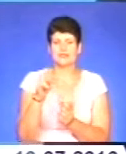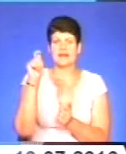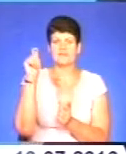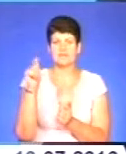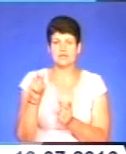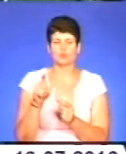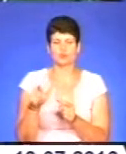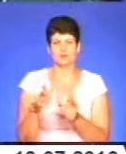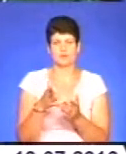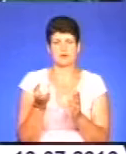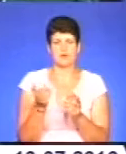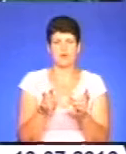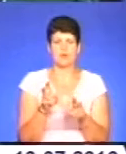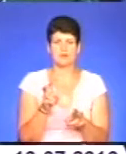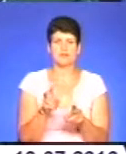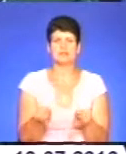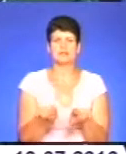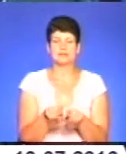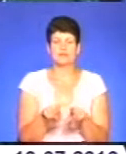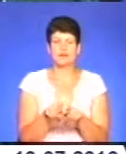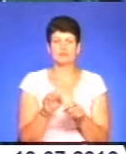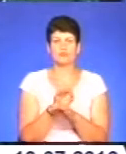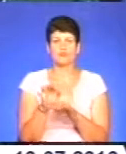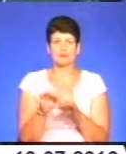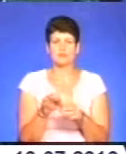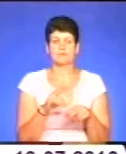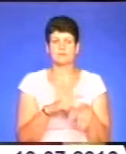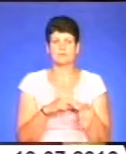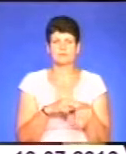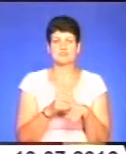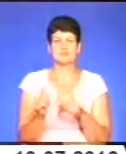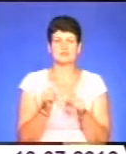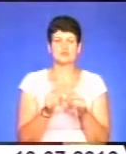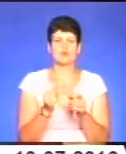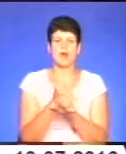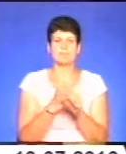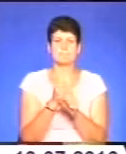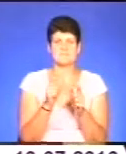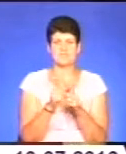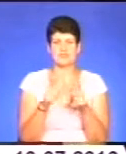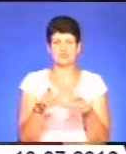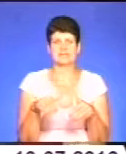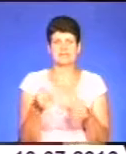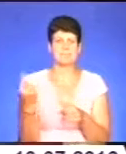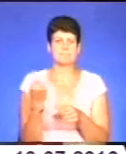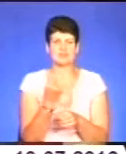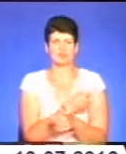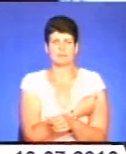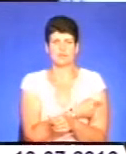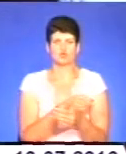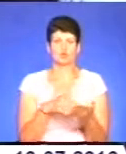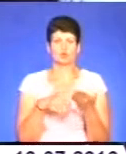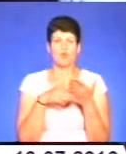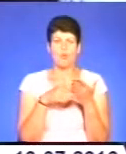які до них проходять. Також у рамках проєкту патрульну поліцію забезпечують аптечками із сучасним обладнанням для надання першої медичної допомоги.